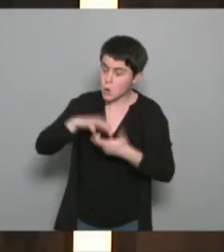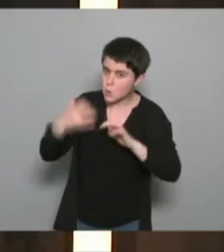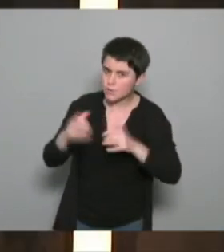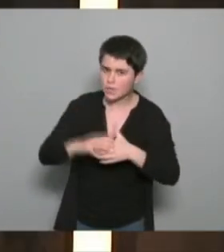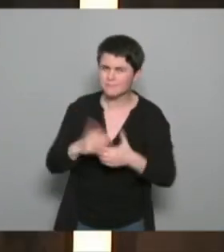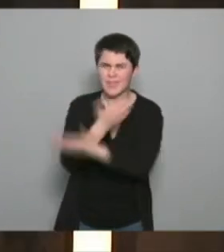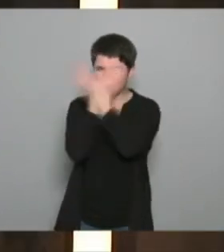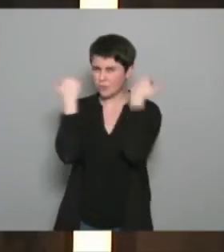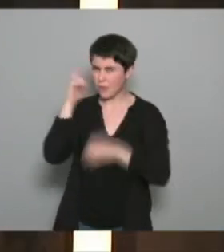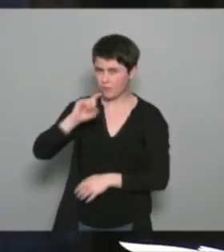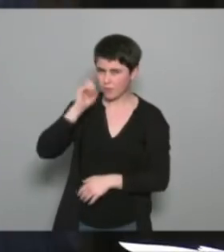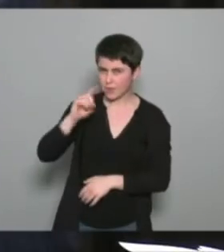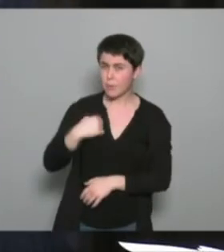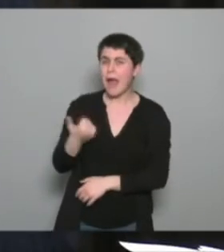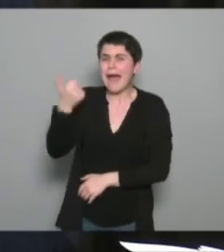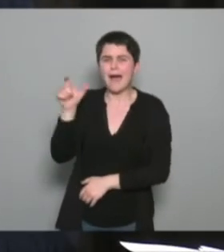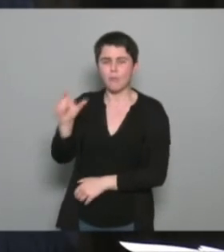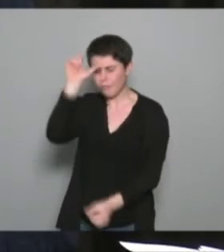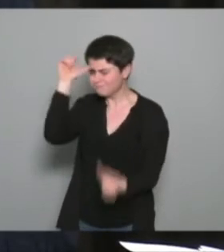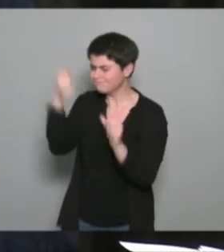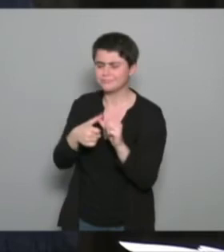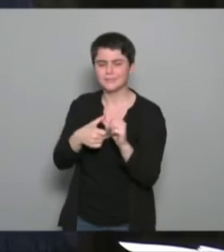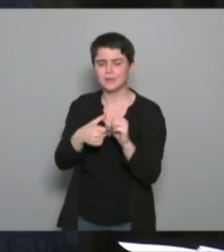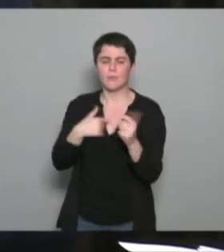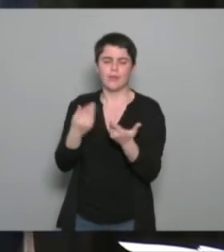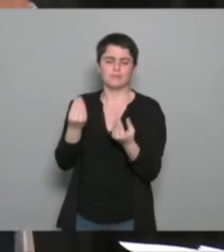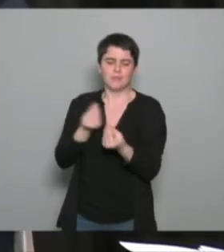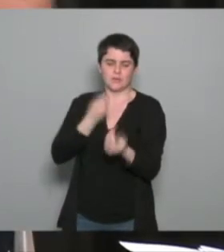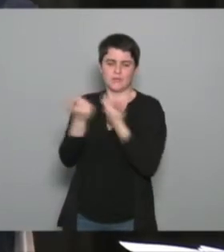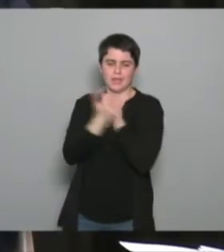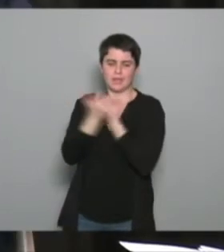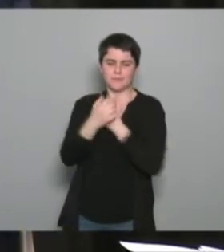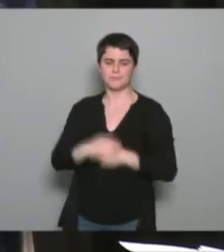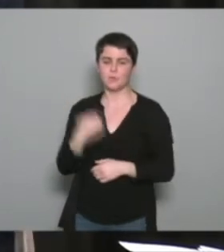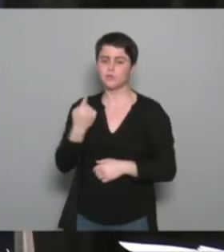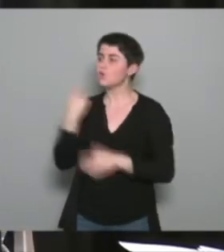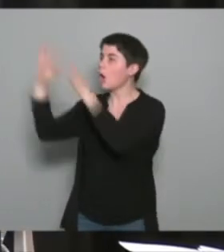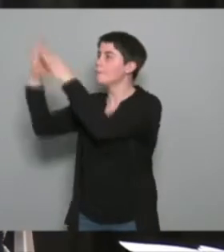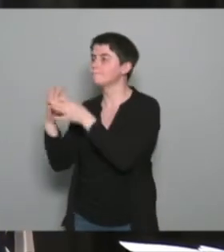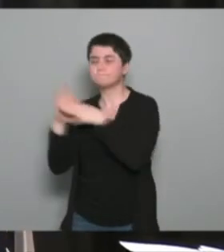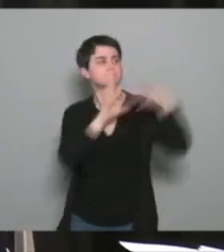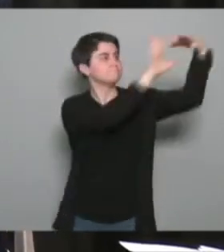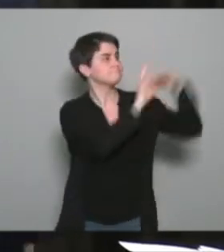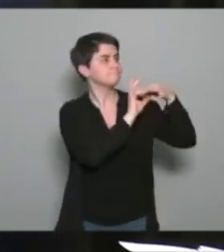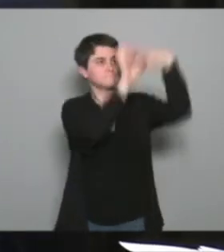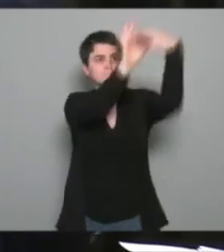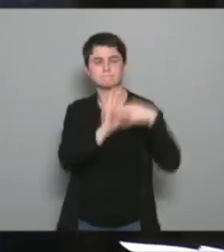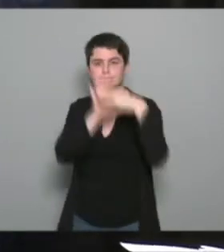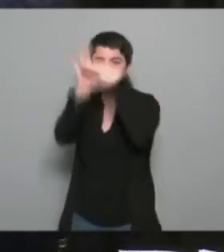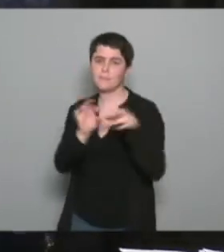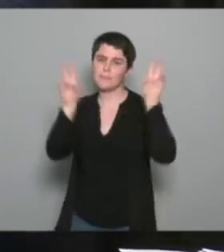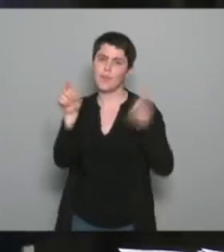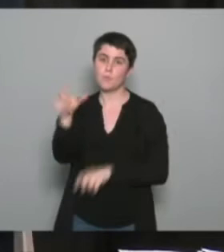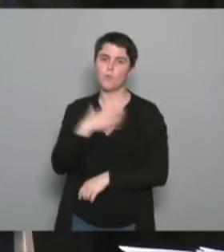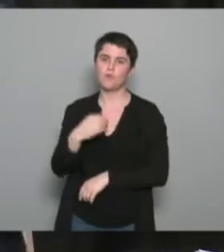j'ai retenu un mot cet après-midi qui m'a fait rire à mon donné c'est que à chaque fois on disait je vais rebondir je vais rebondir je vois qu'on est des grands sportifs on est peut-être